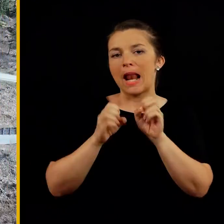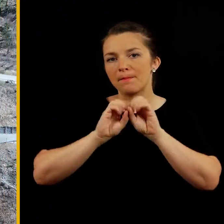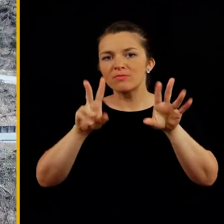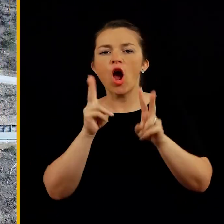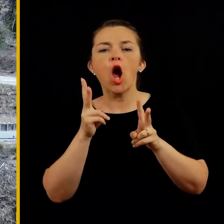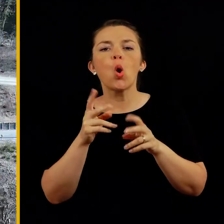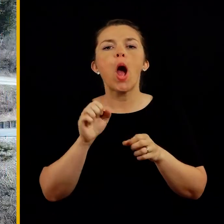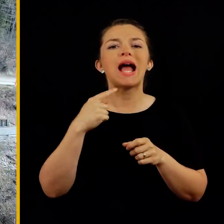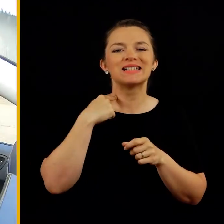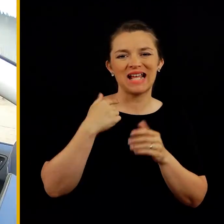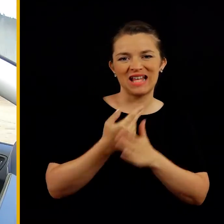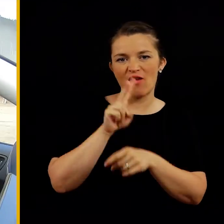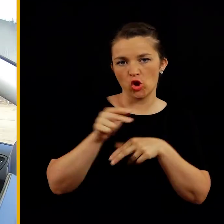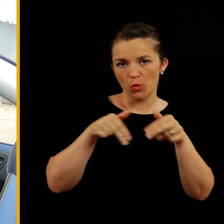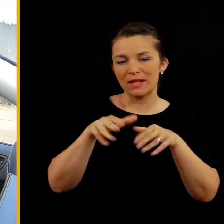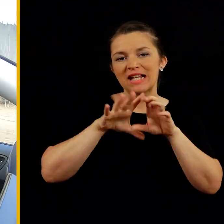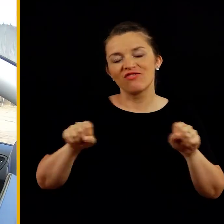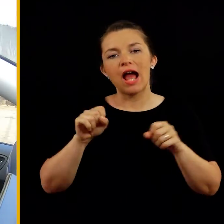Agencija za varnost prometa